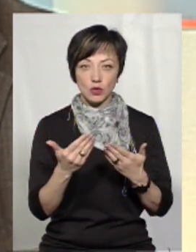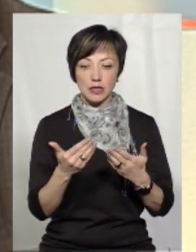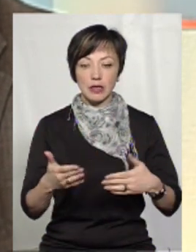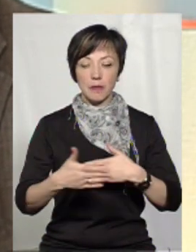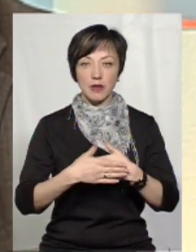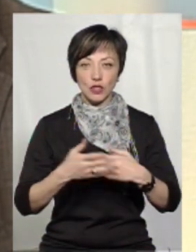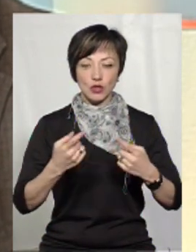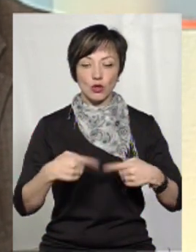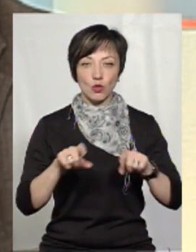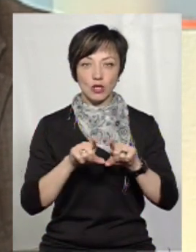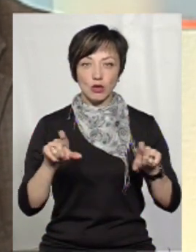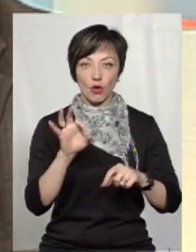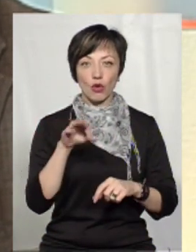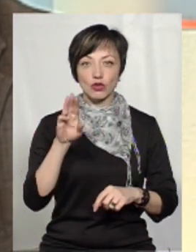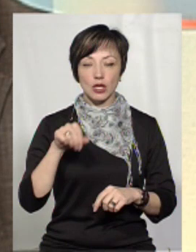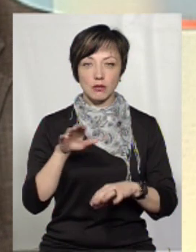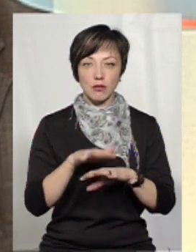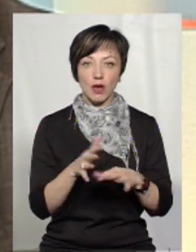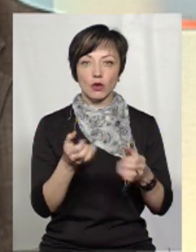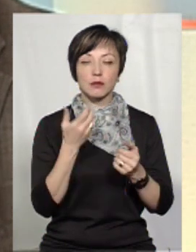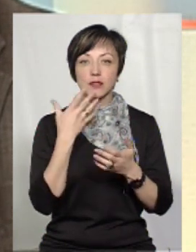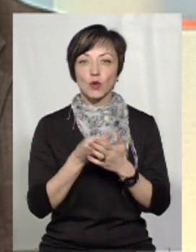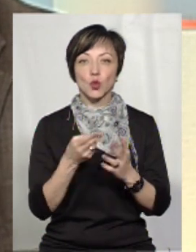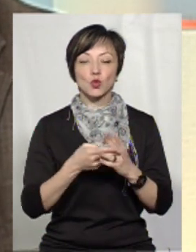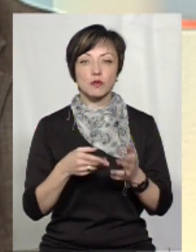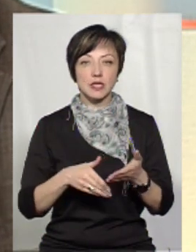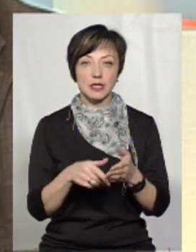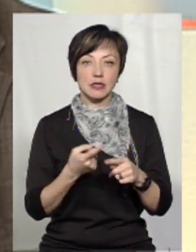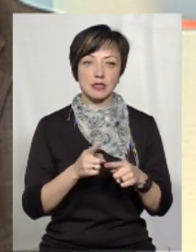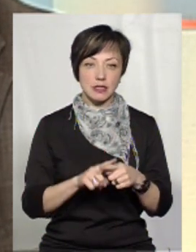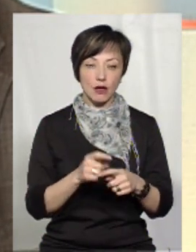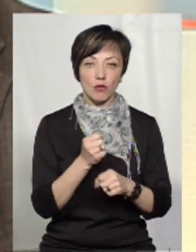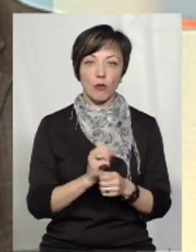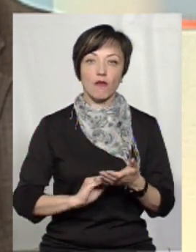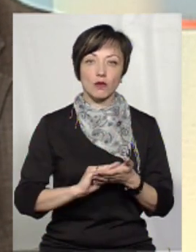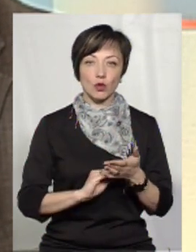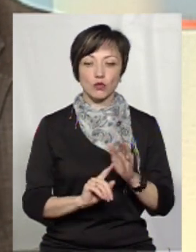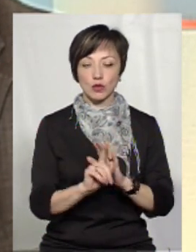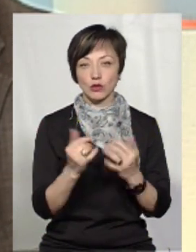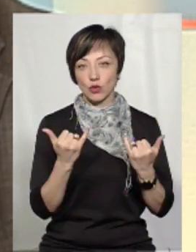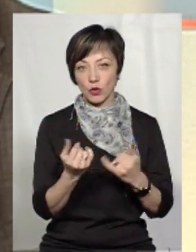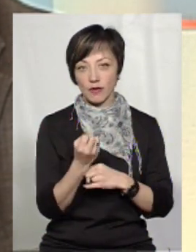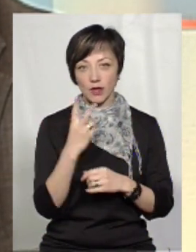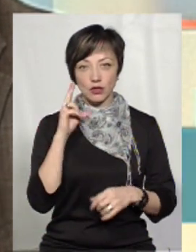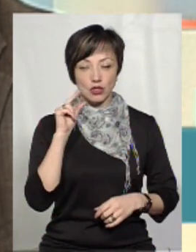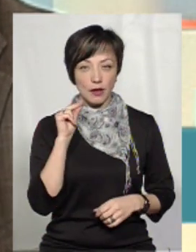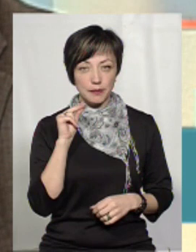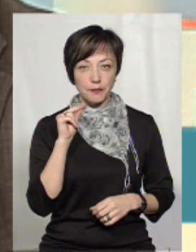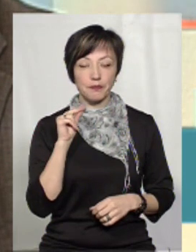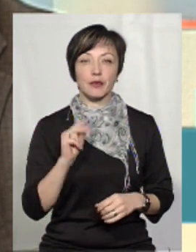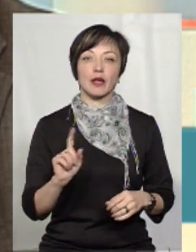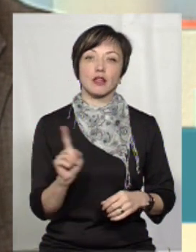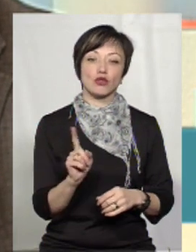в найближчі до них установи Ощадного банку і отримати свою субсидію. Ця робота, як повторююся, розпочалася сьогодні з 12 числа.